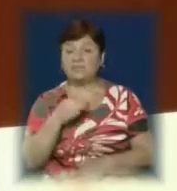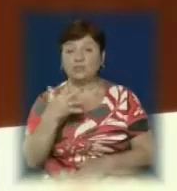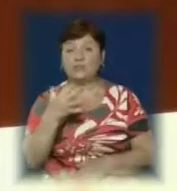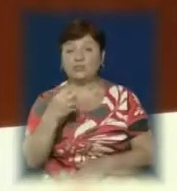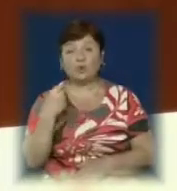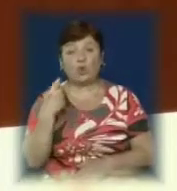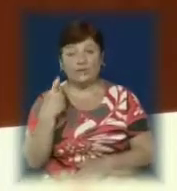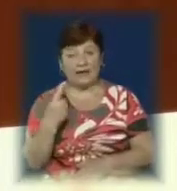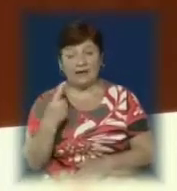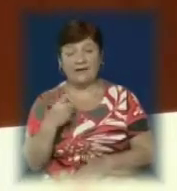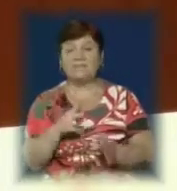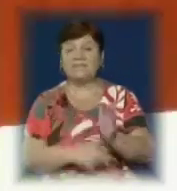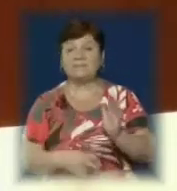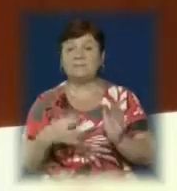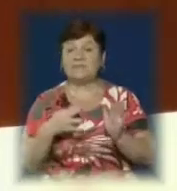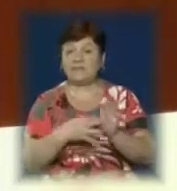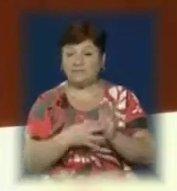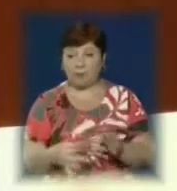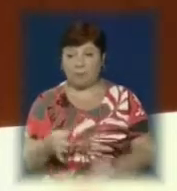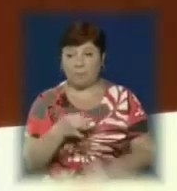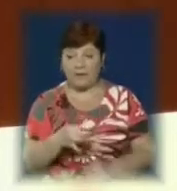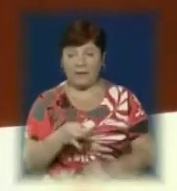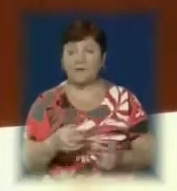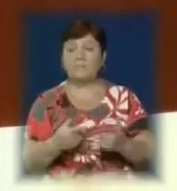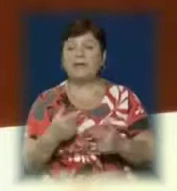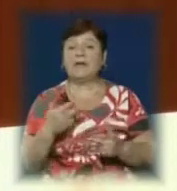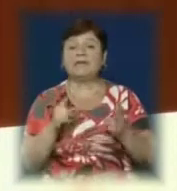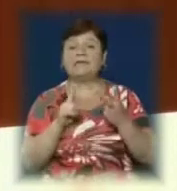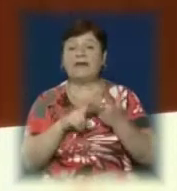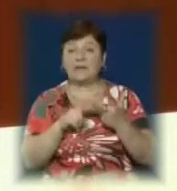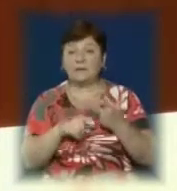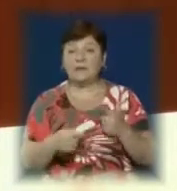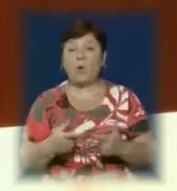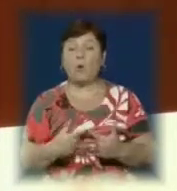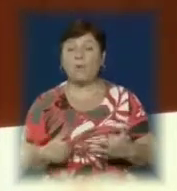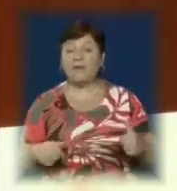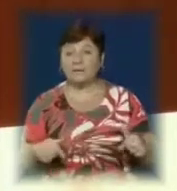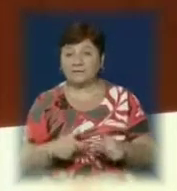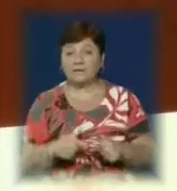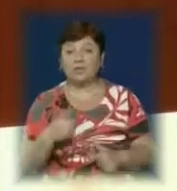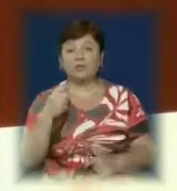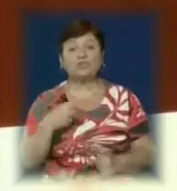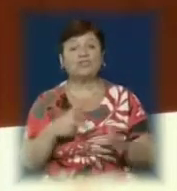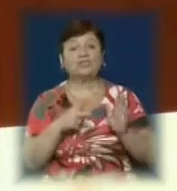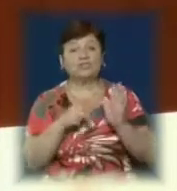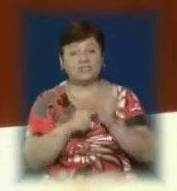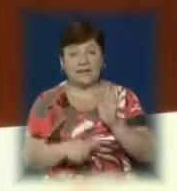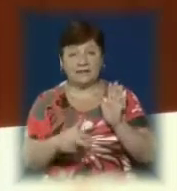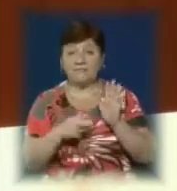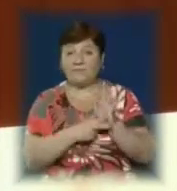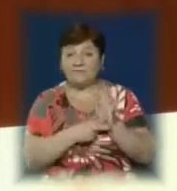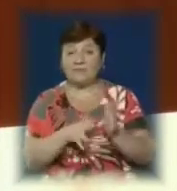гривень 89 копійок. Третій об'єкт на Театральній 7А – площа 168 м2.